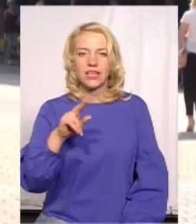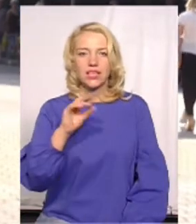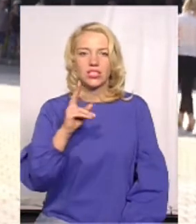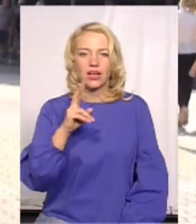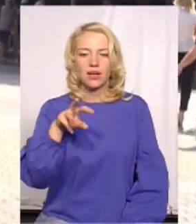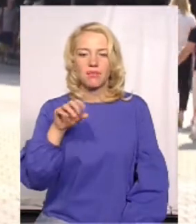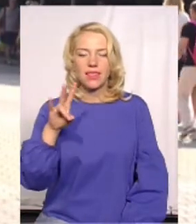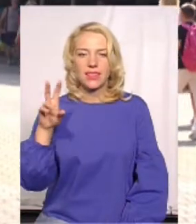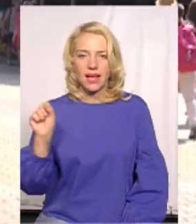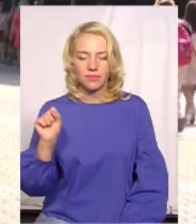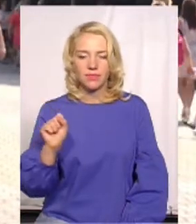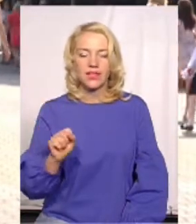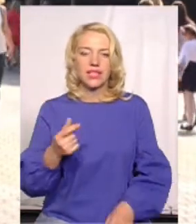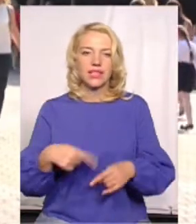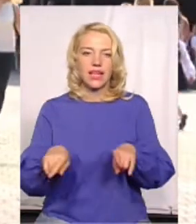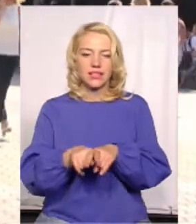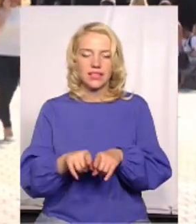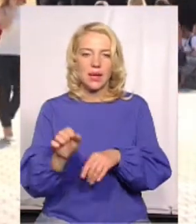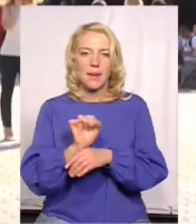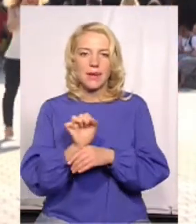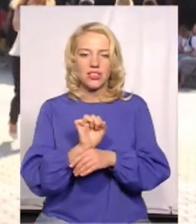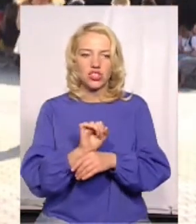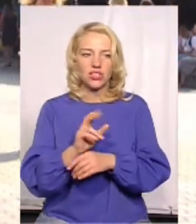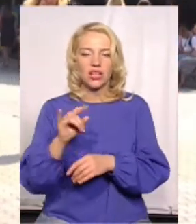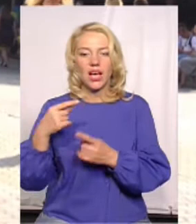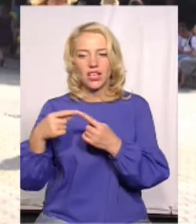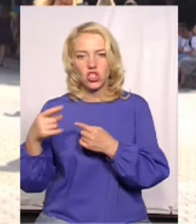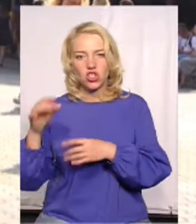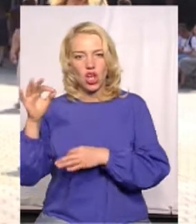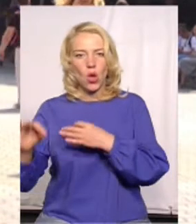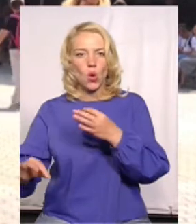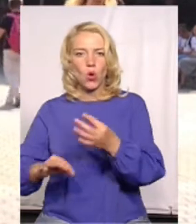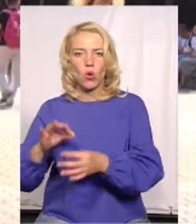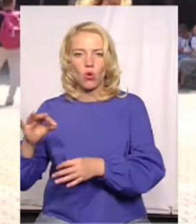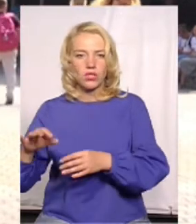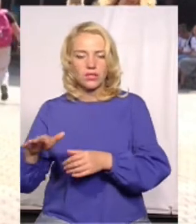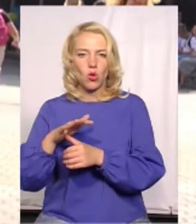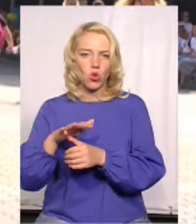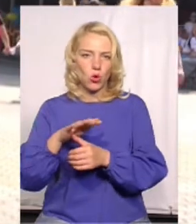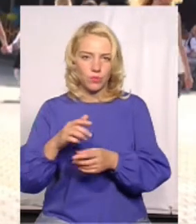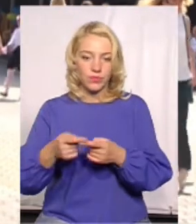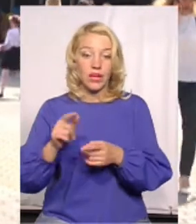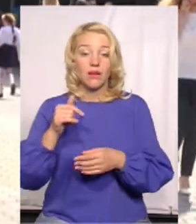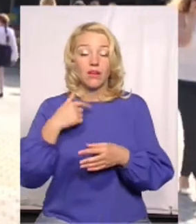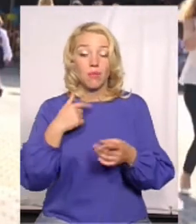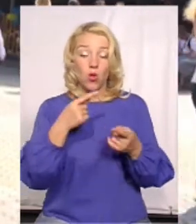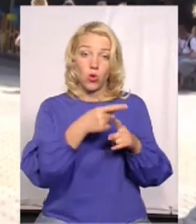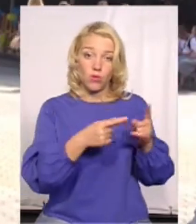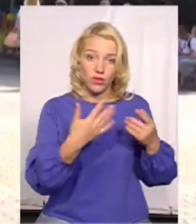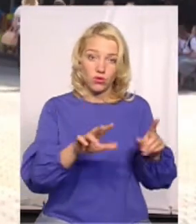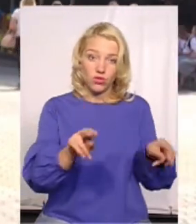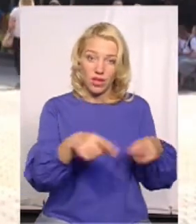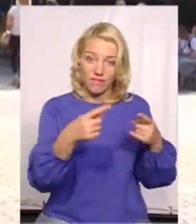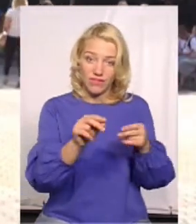– це такі машинки, а інший – космодром. Майже половину, можна сказати, ми вже відновили.